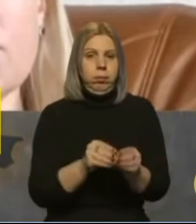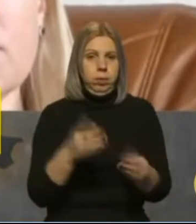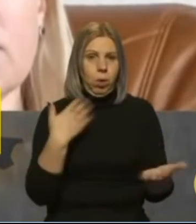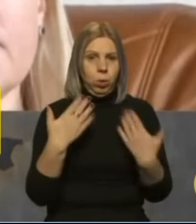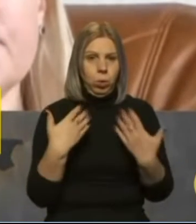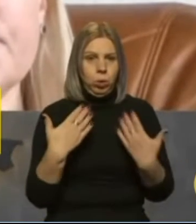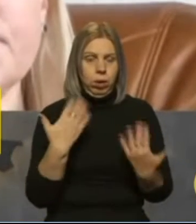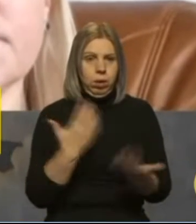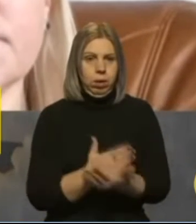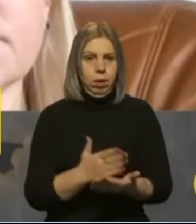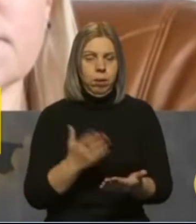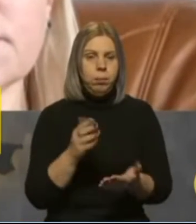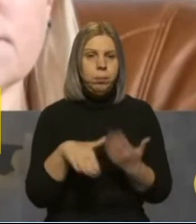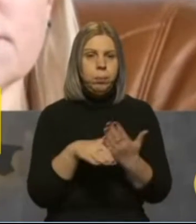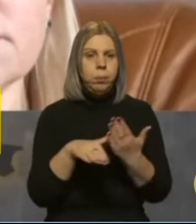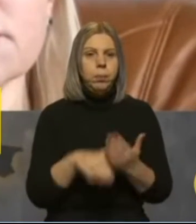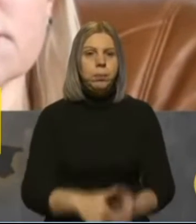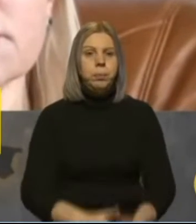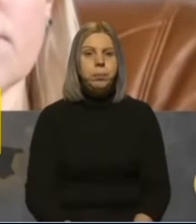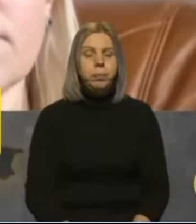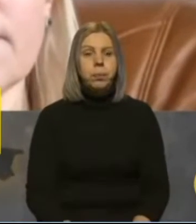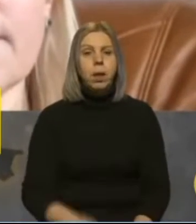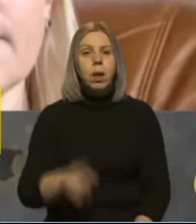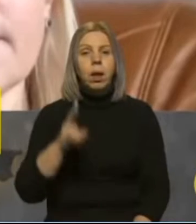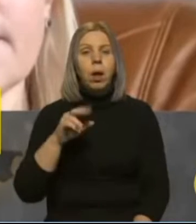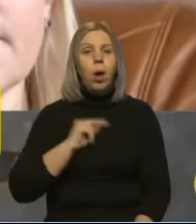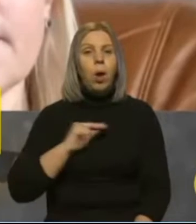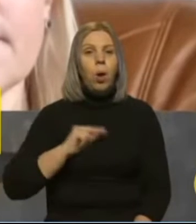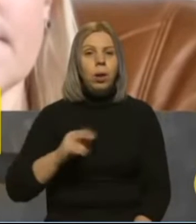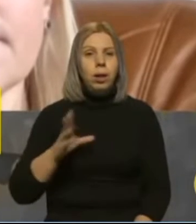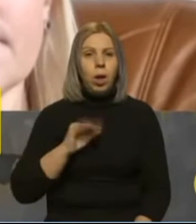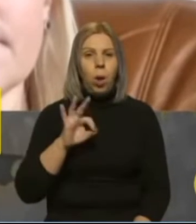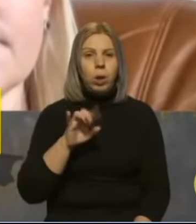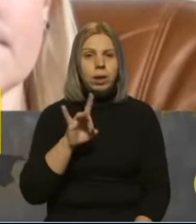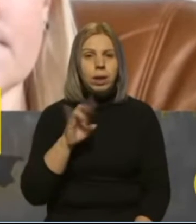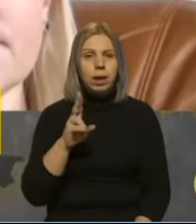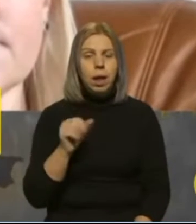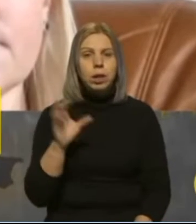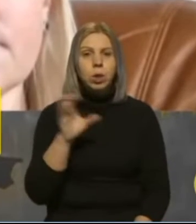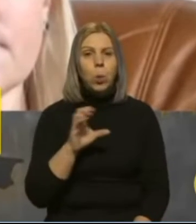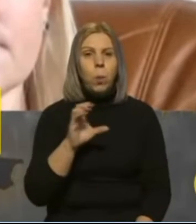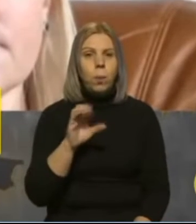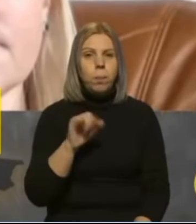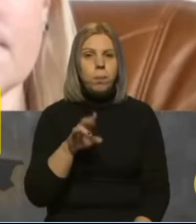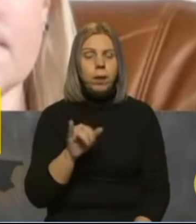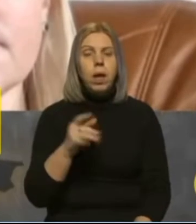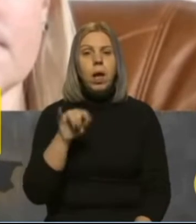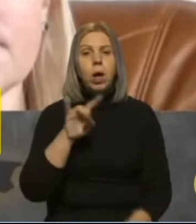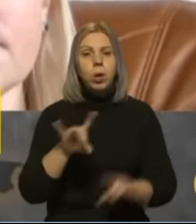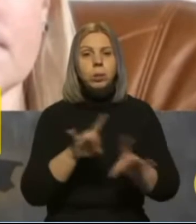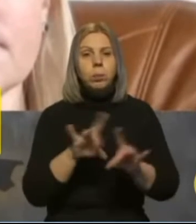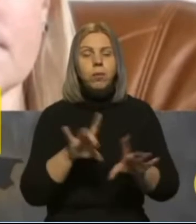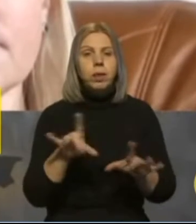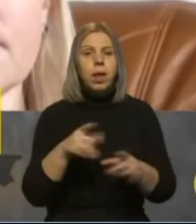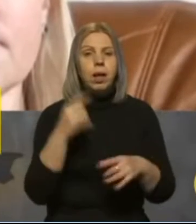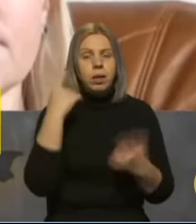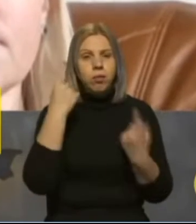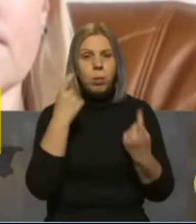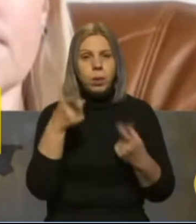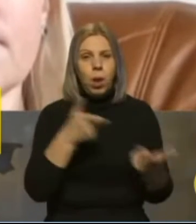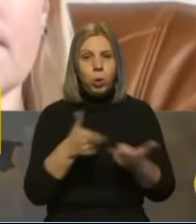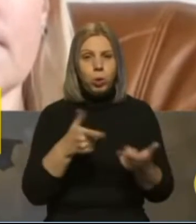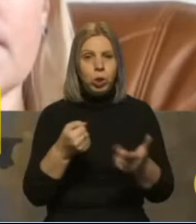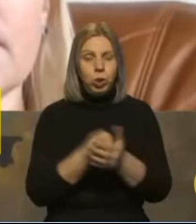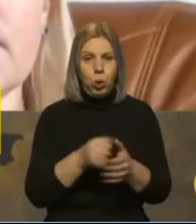відносини. От колега наш із Охтирки на Сумщині розповідає інформацію про те, як там